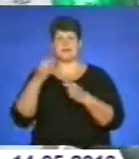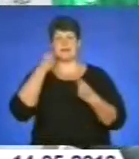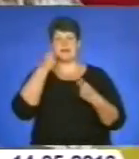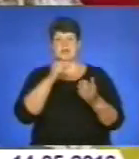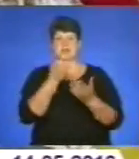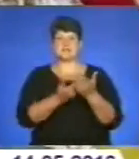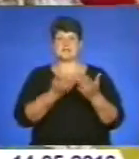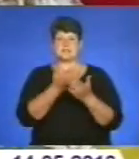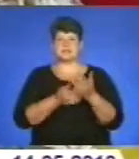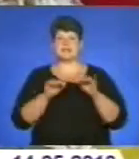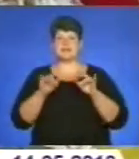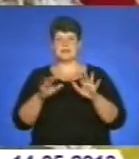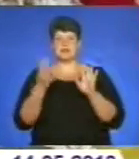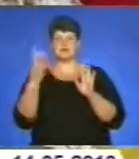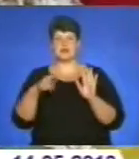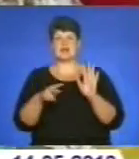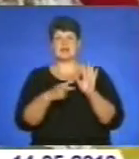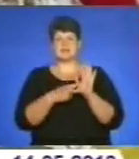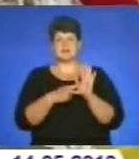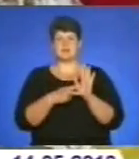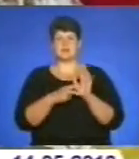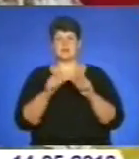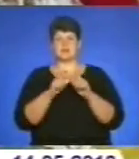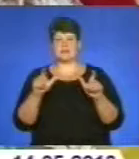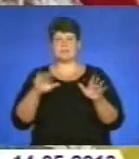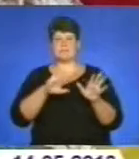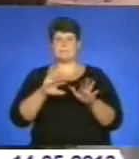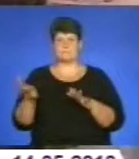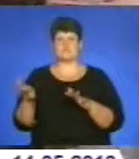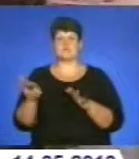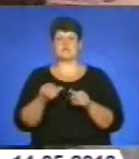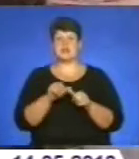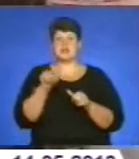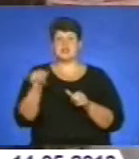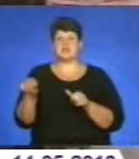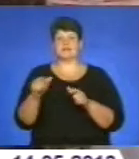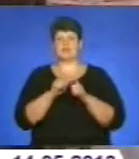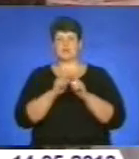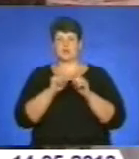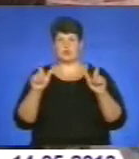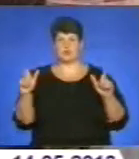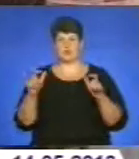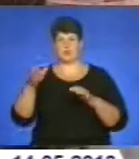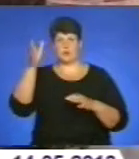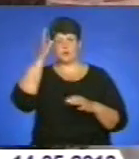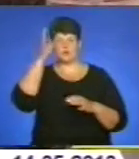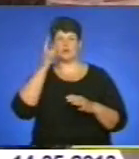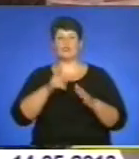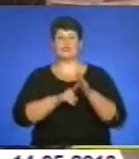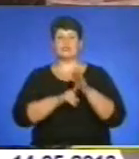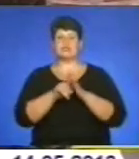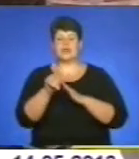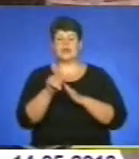зразки діяльності 47 закладів посошкільної освіти. Тут починаючи від матеріалів, які